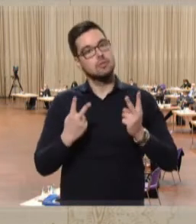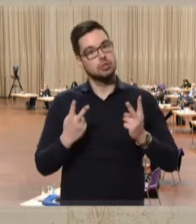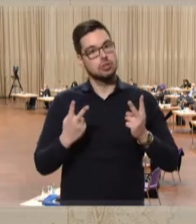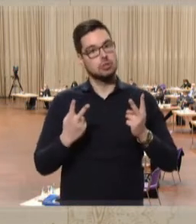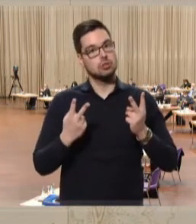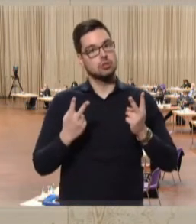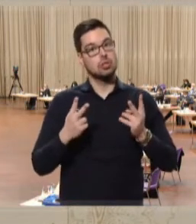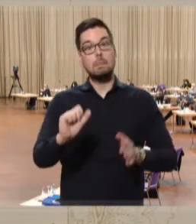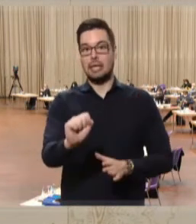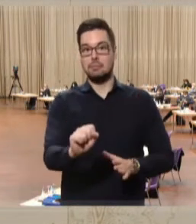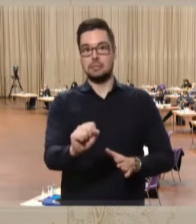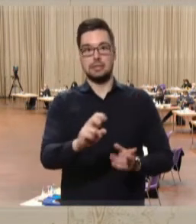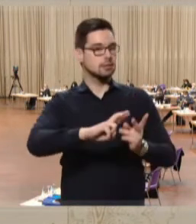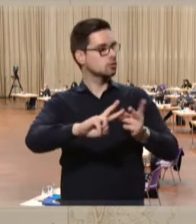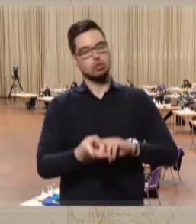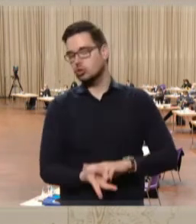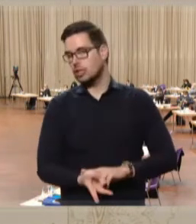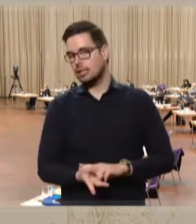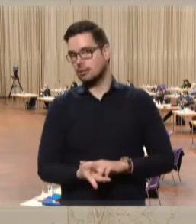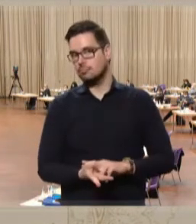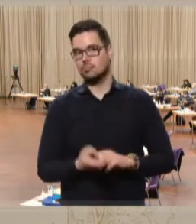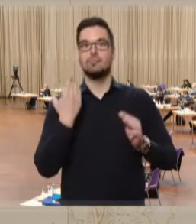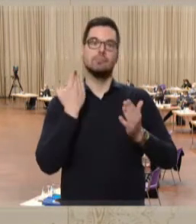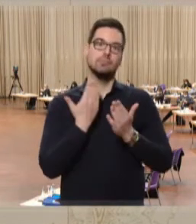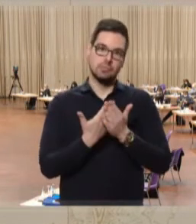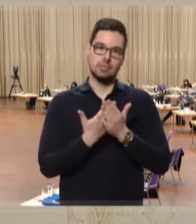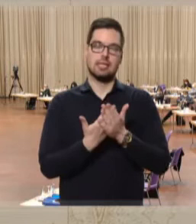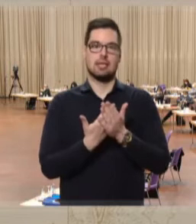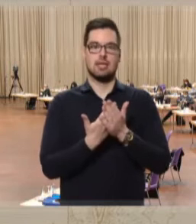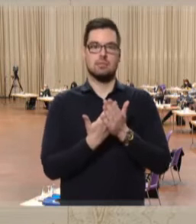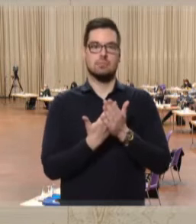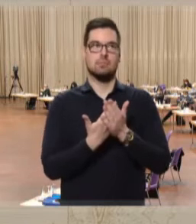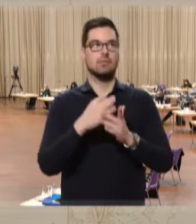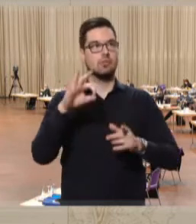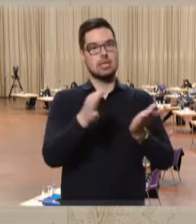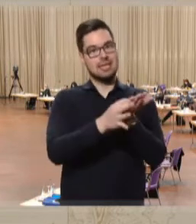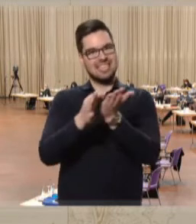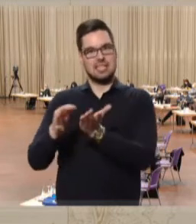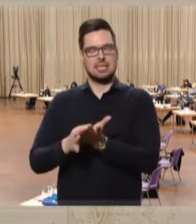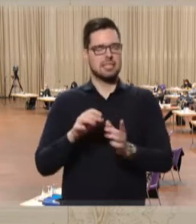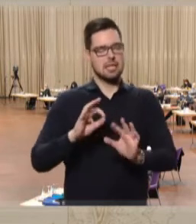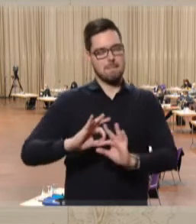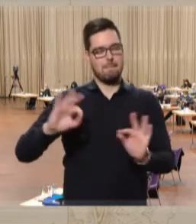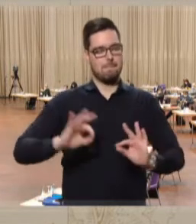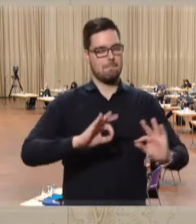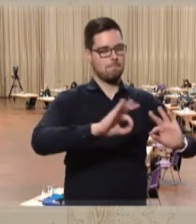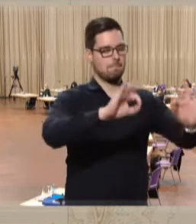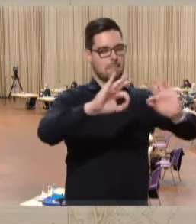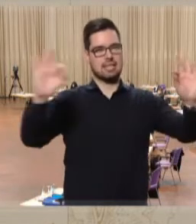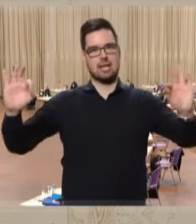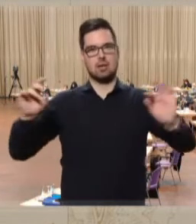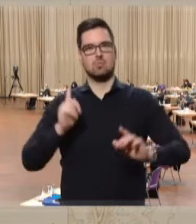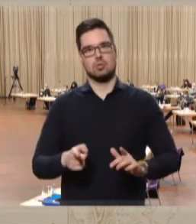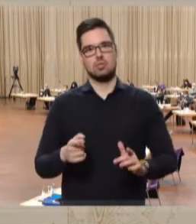Zustand langfristig zu erhalten und in einigen Defizitgebieten auch zu verbessern. Das gilt insbesondere